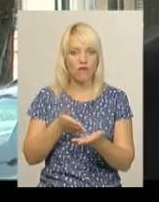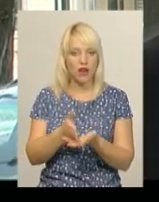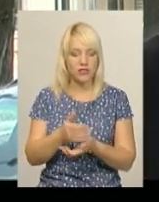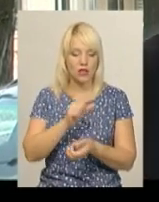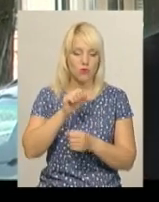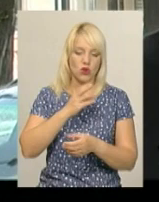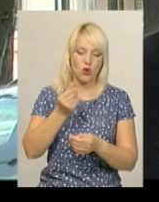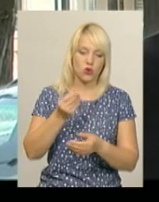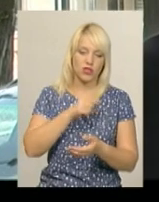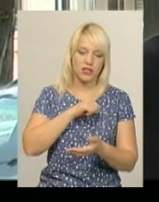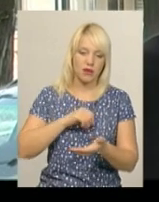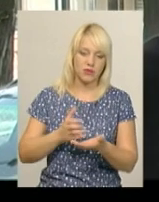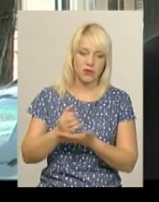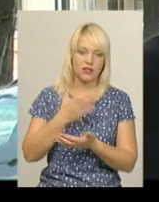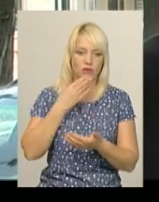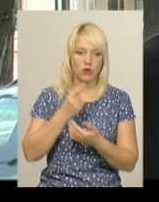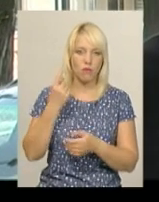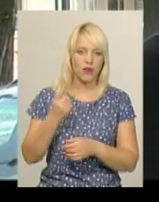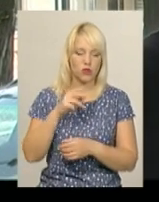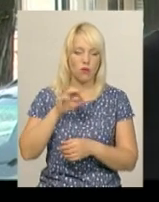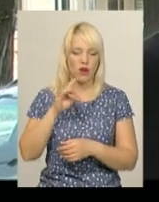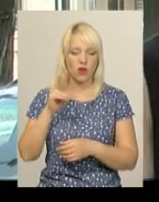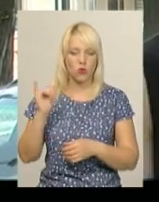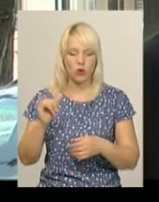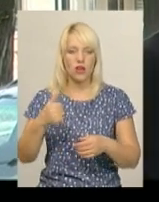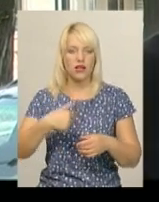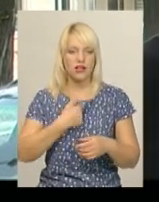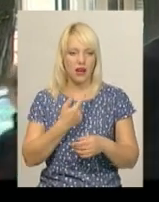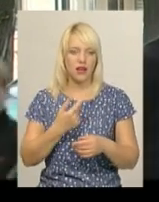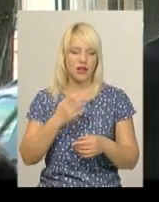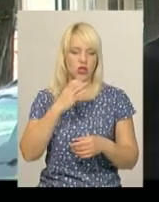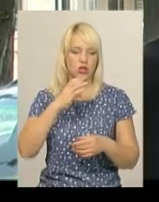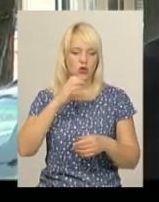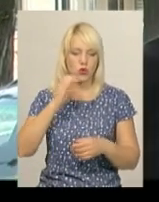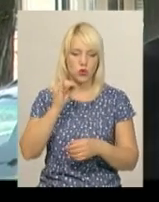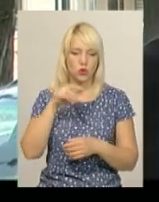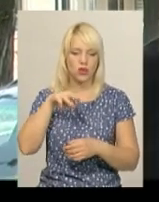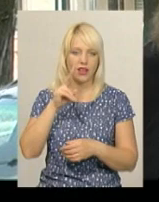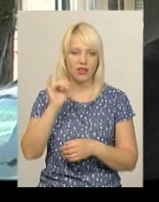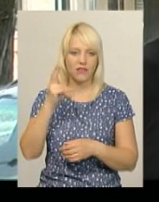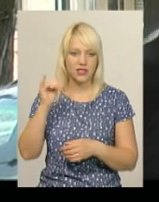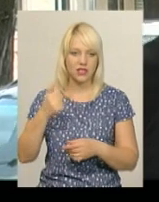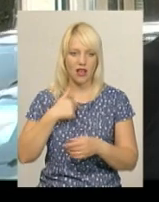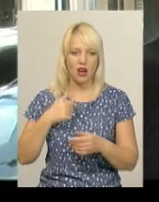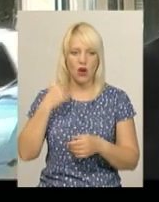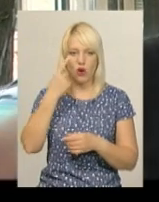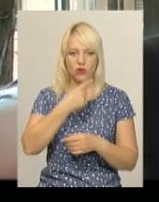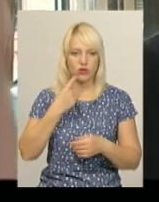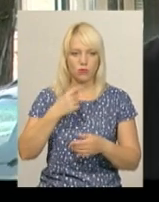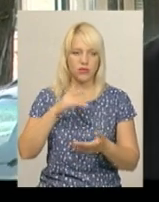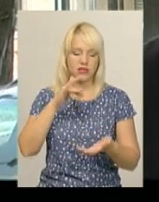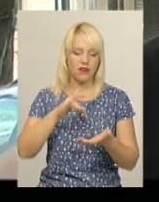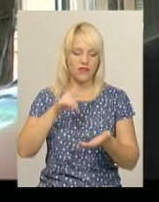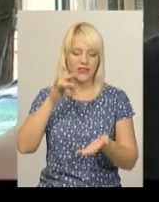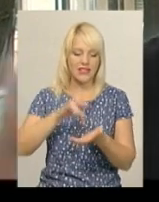самотужки, наприклад, на свою першу марку. Я особисто сидів у центрі міста на Проскурівській,